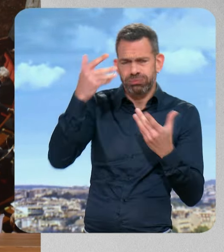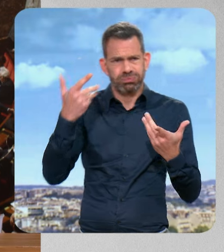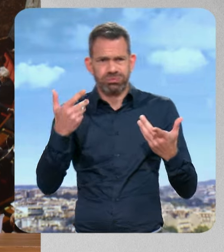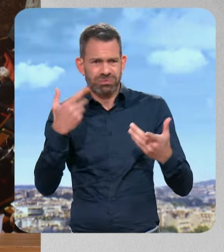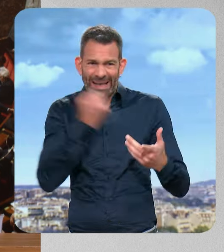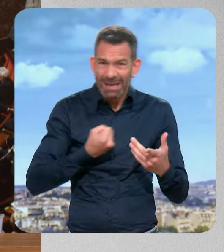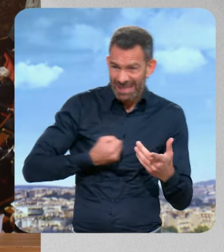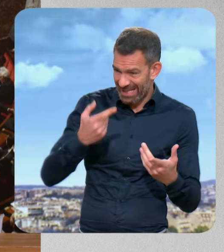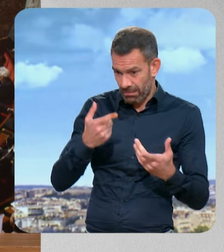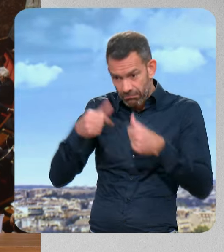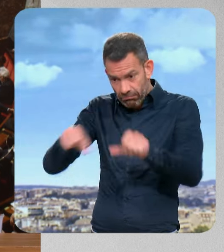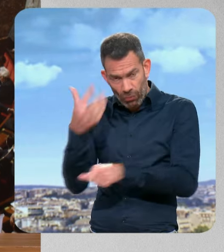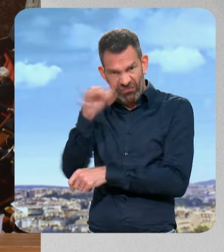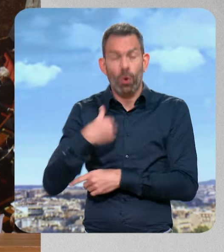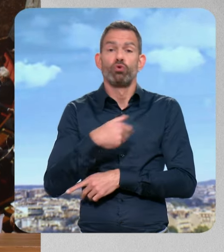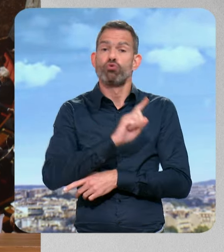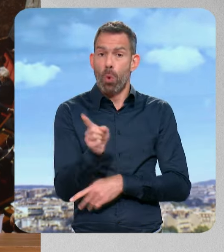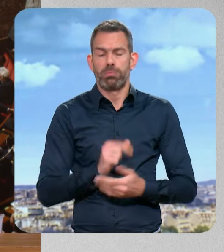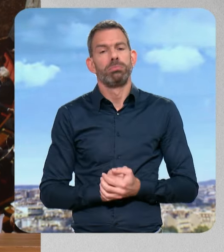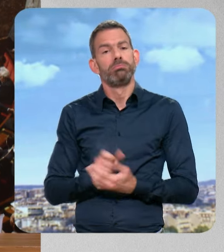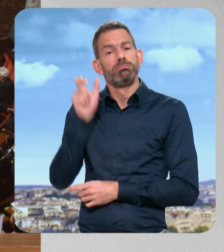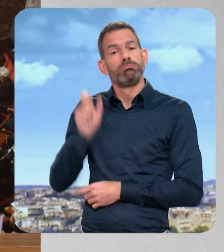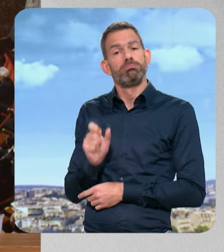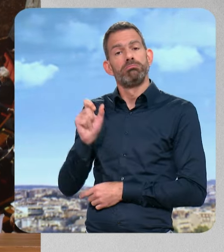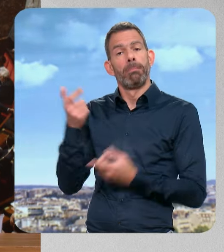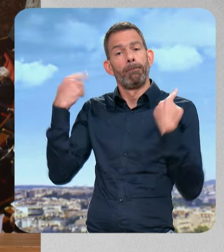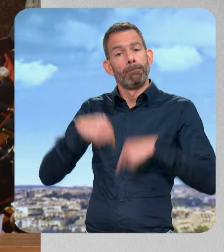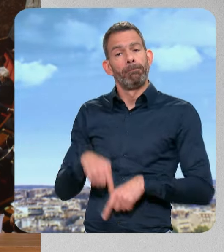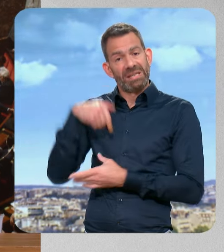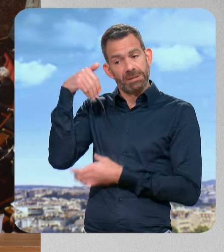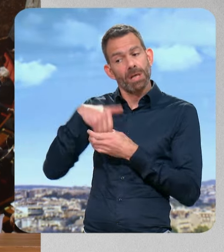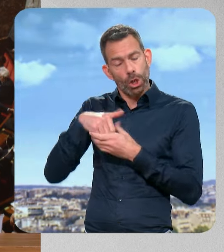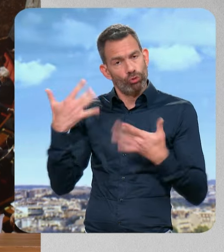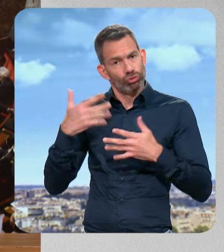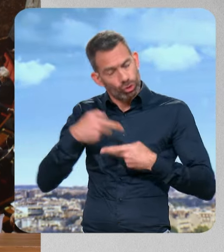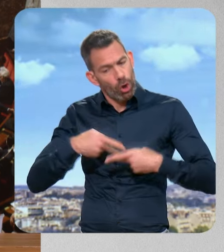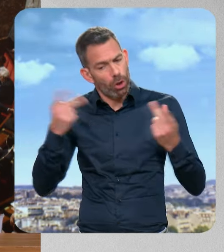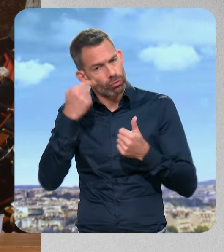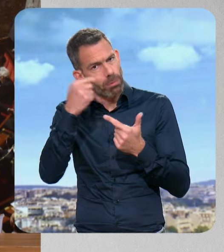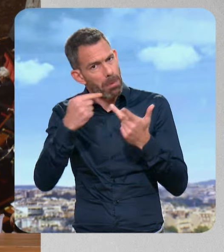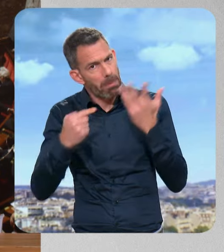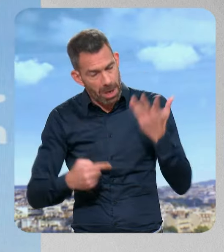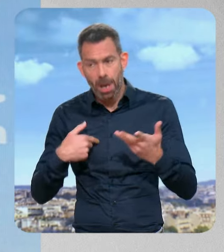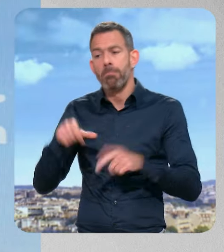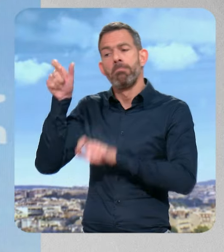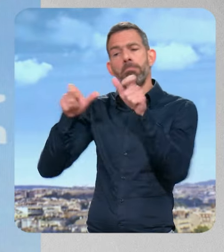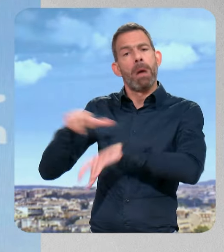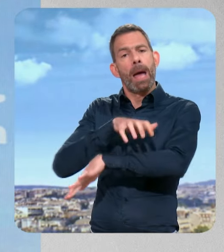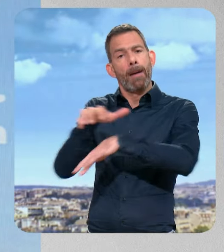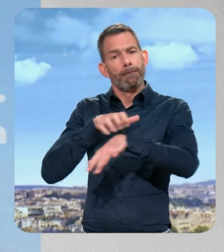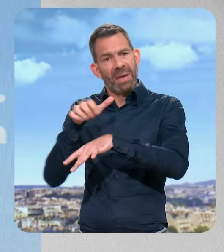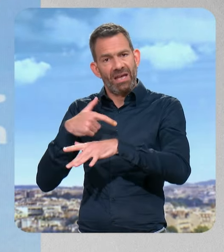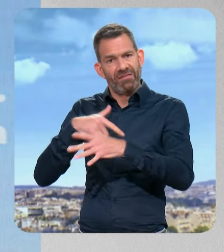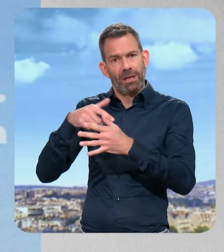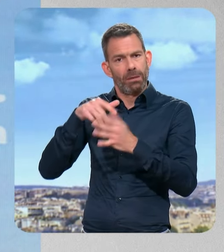territoire national. Bruno Retailleau, sur ce point, a déjà d'ailleurs fait un certain nombre d'annonces. Il a demandé au préfet, dans une